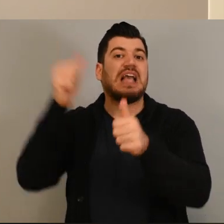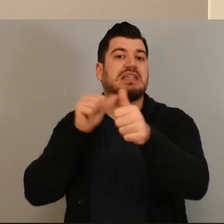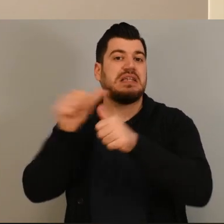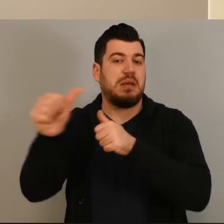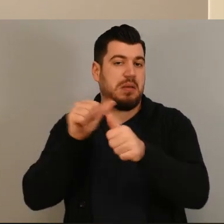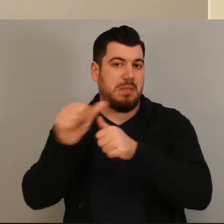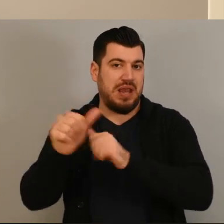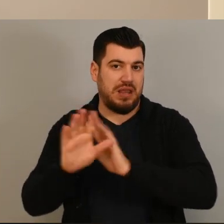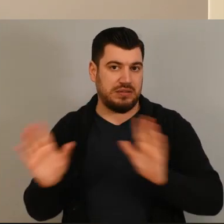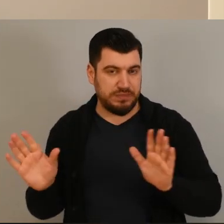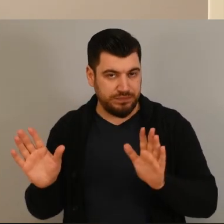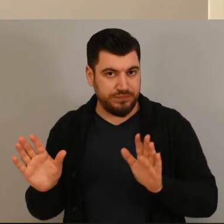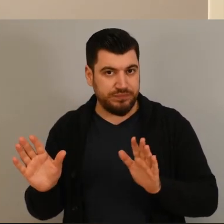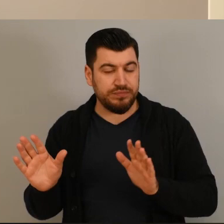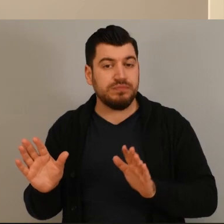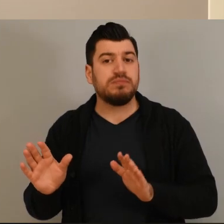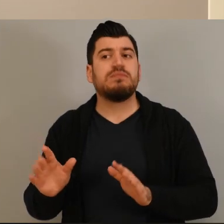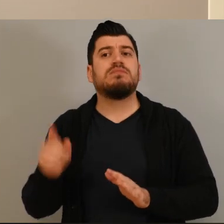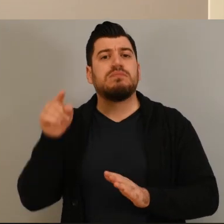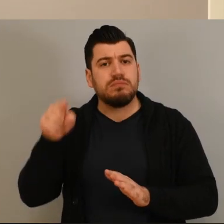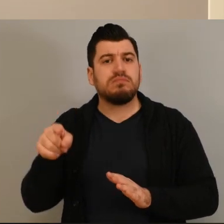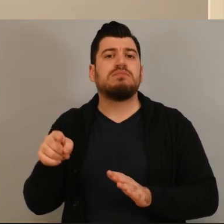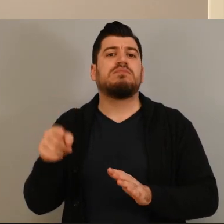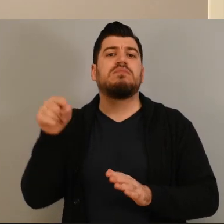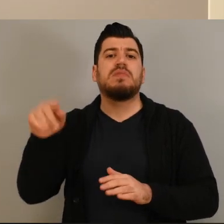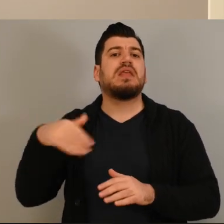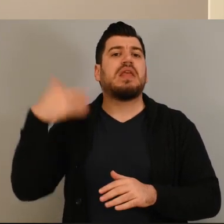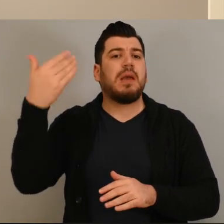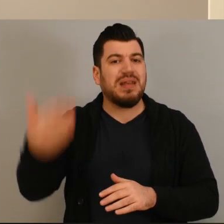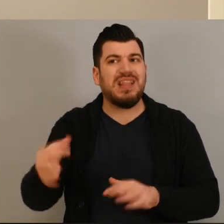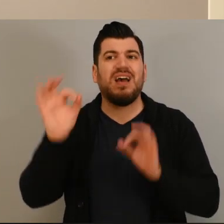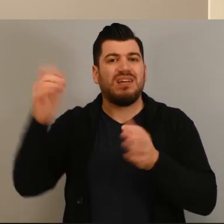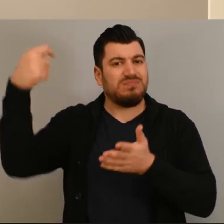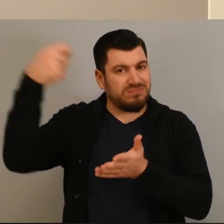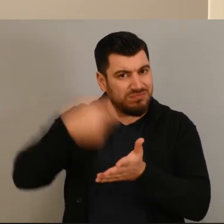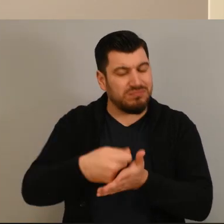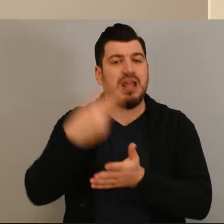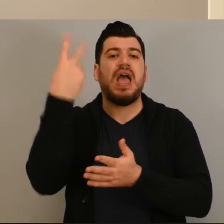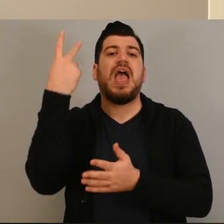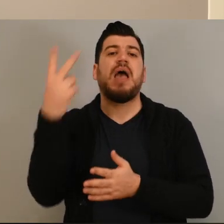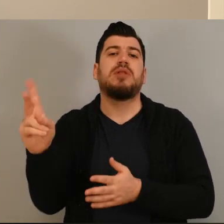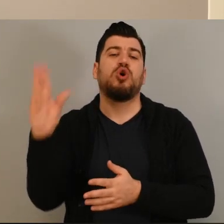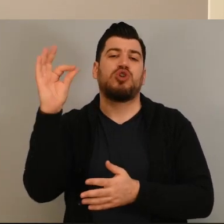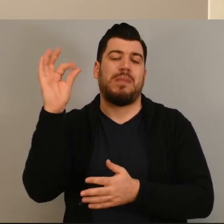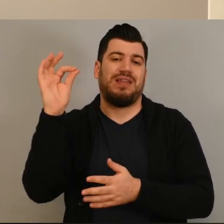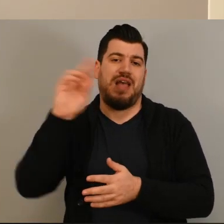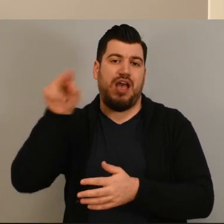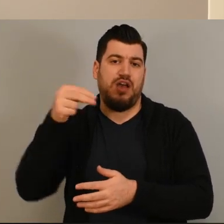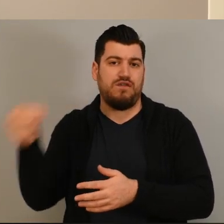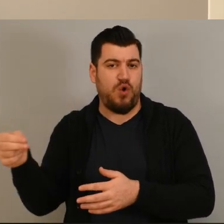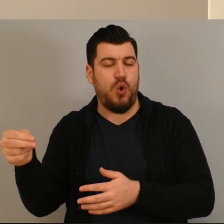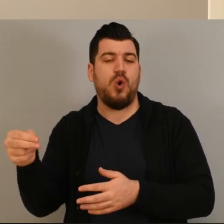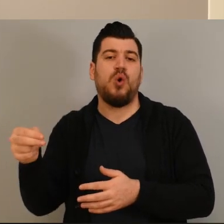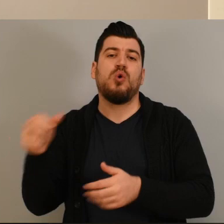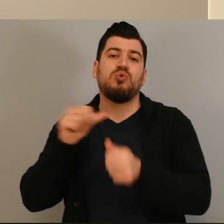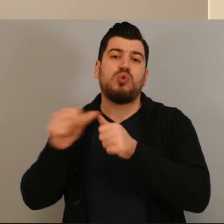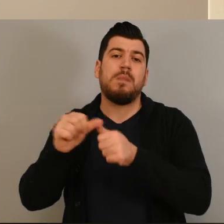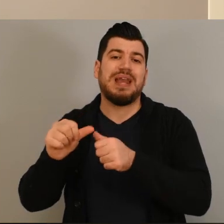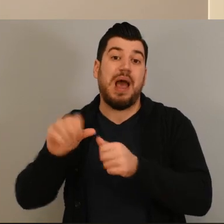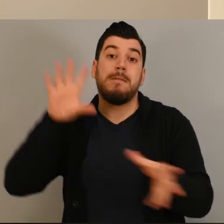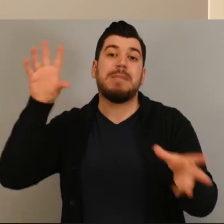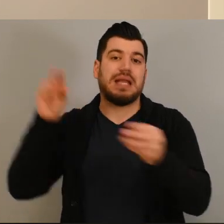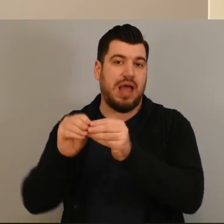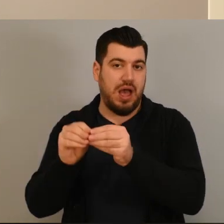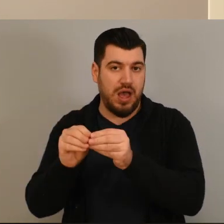δωρεάν την δυνατότητά τους για πρόσληψη, τουλάχιστον εξάμειρη πρόσληψη με τουλάχιστον 750 ευρώ μεικτά το